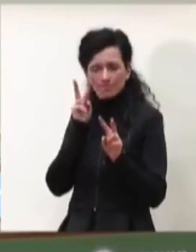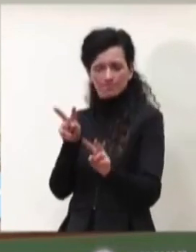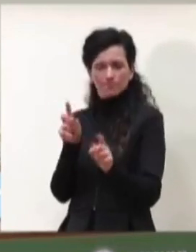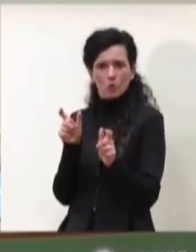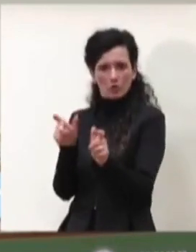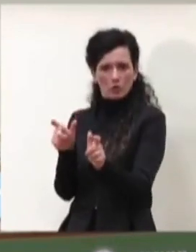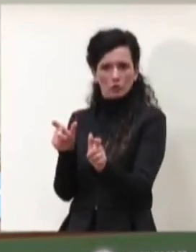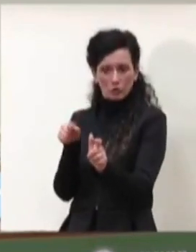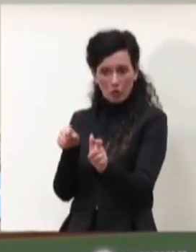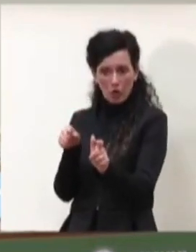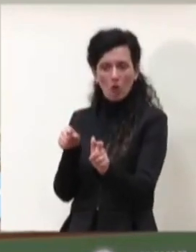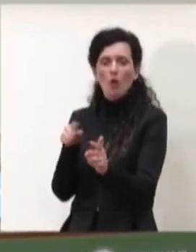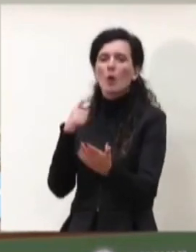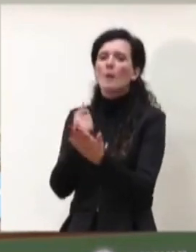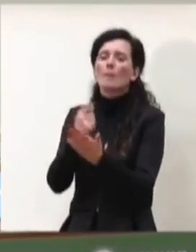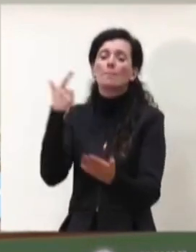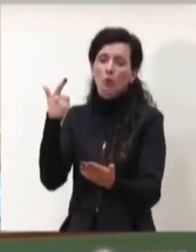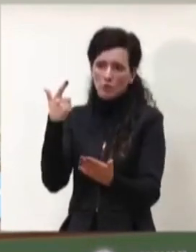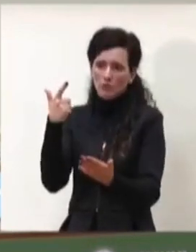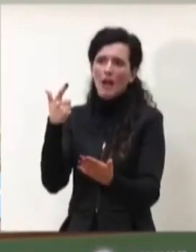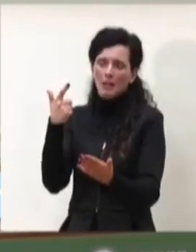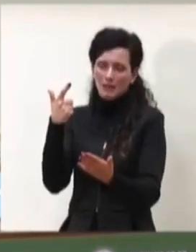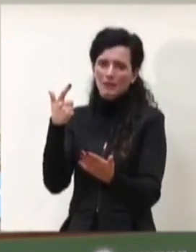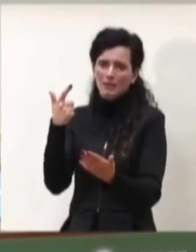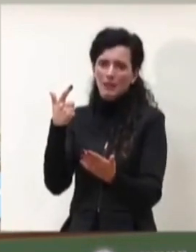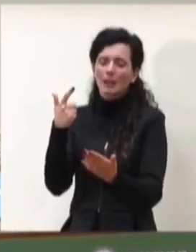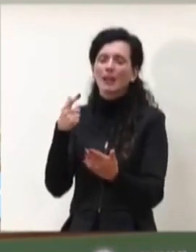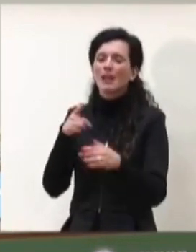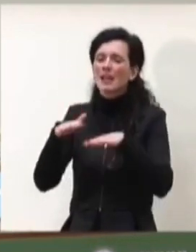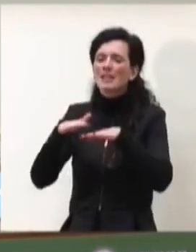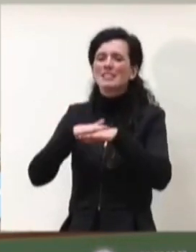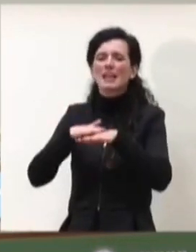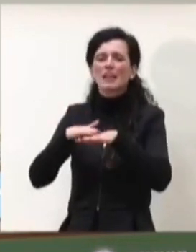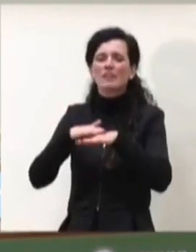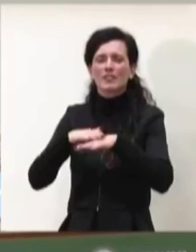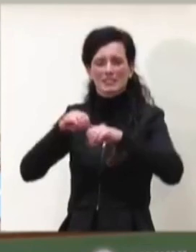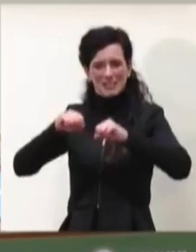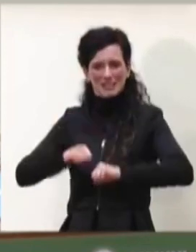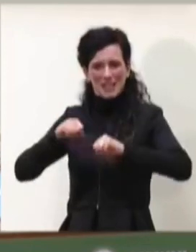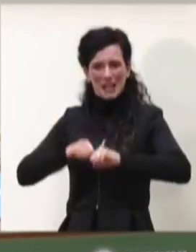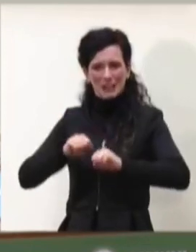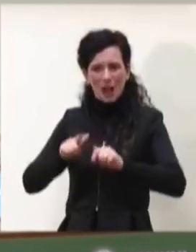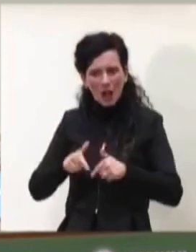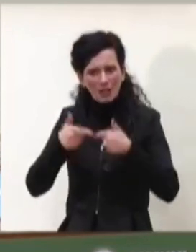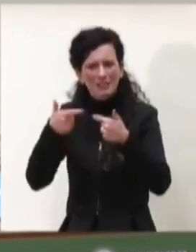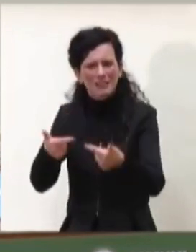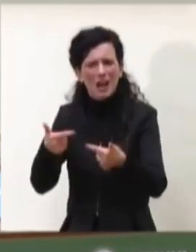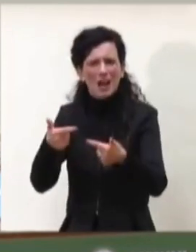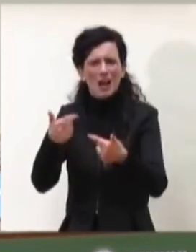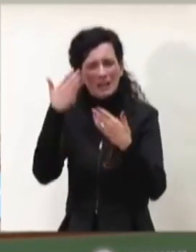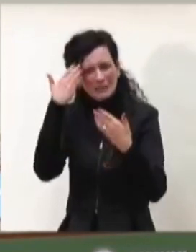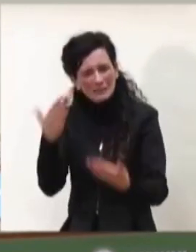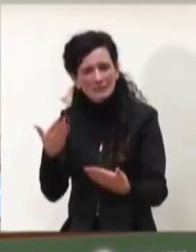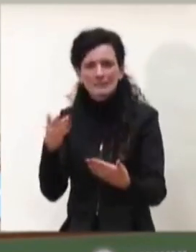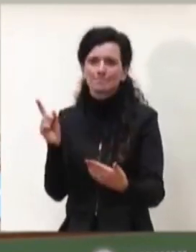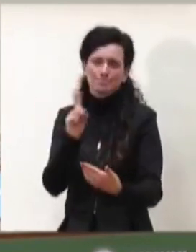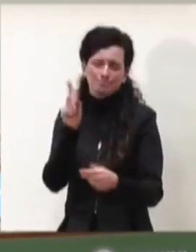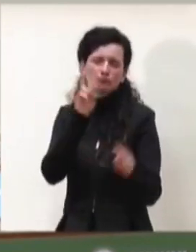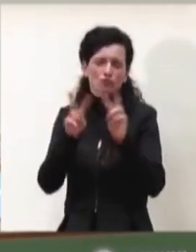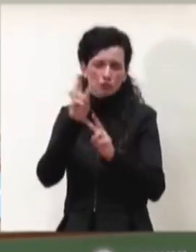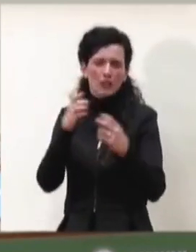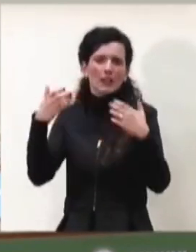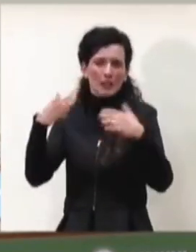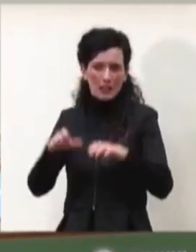contenere se preferisce la pressione sui servizi sanitari e quindi la capacità di effettuare